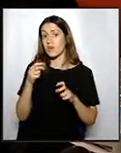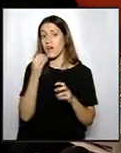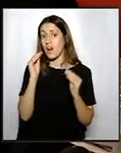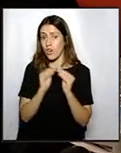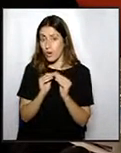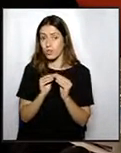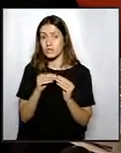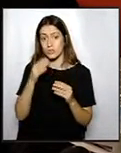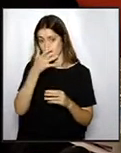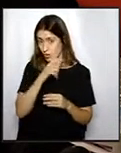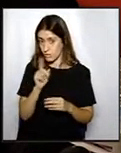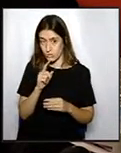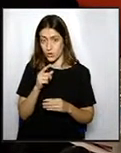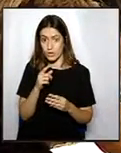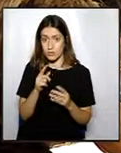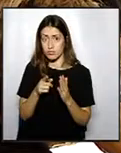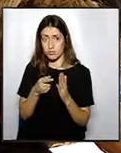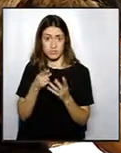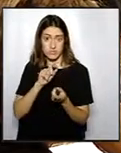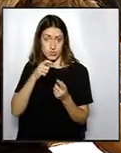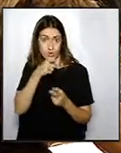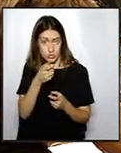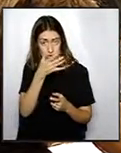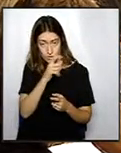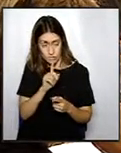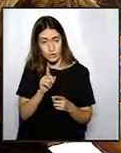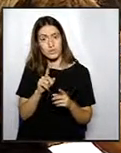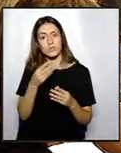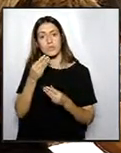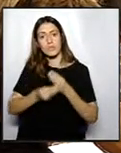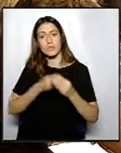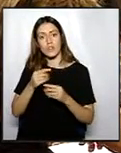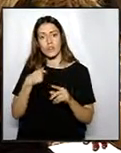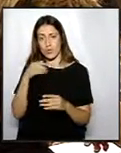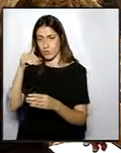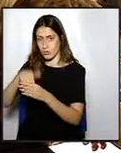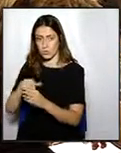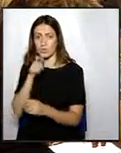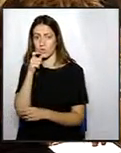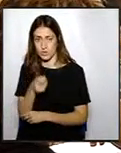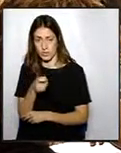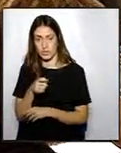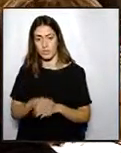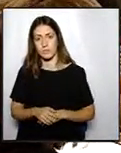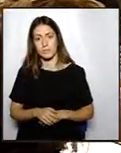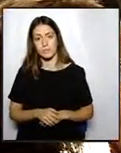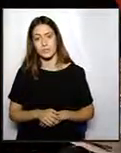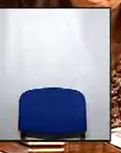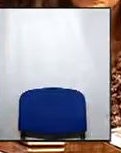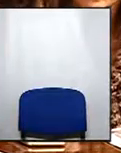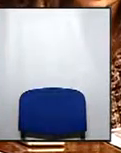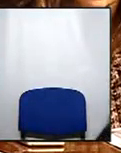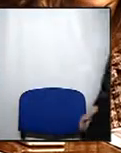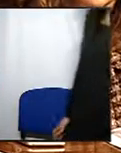que insten a donar suport jurídic per incomplir una llei, el nostre vot serà contrari a la moció. Moltes gràcies.